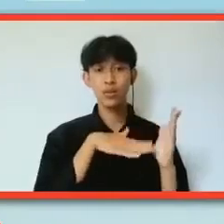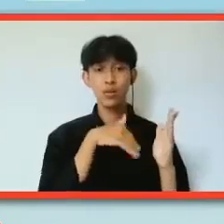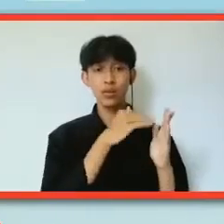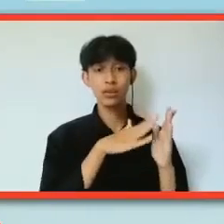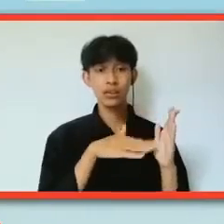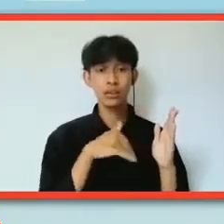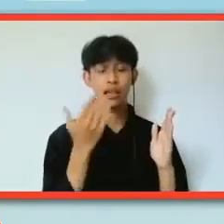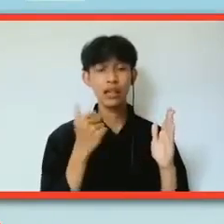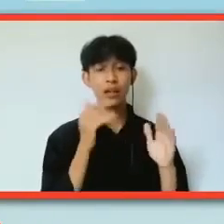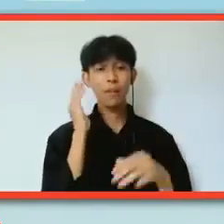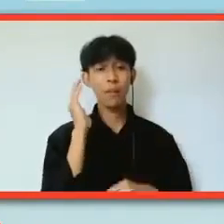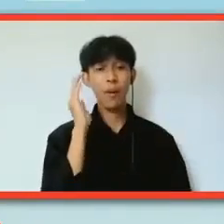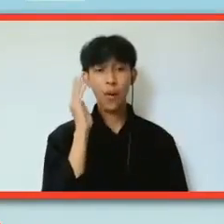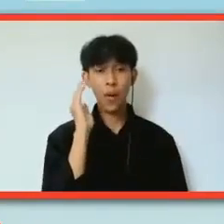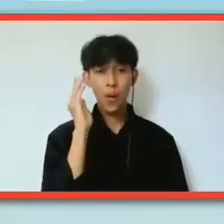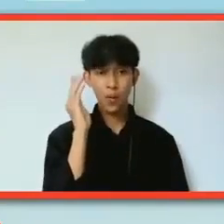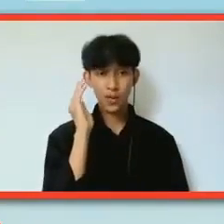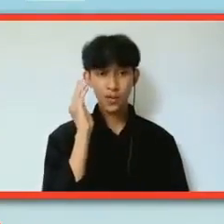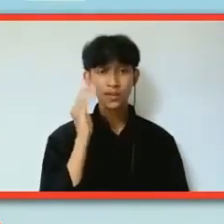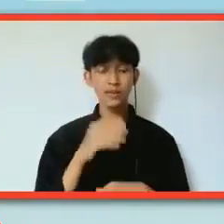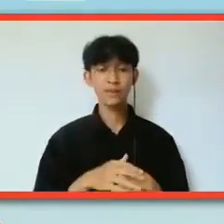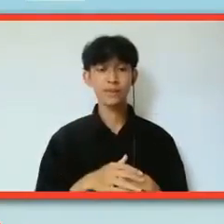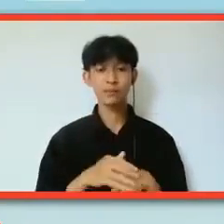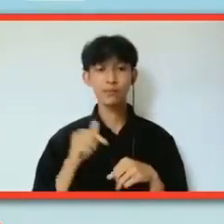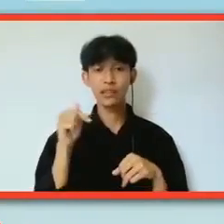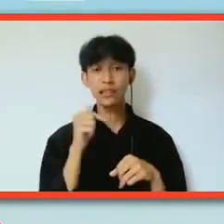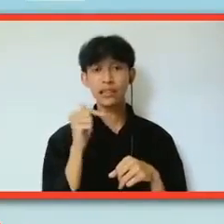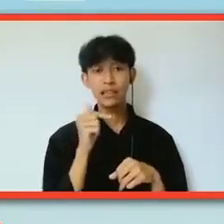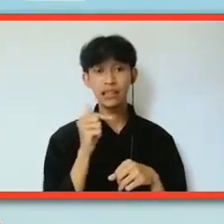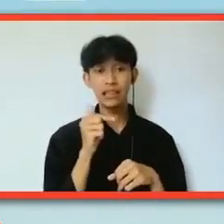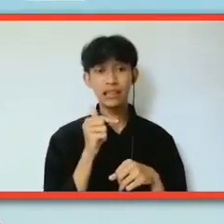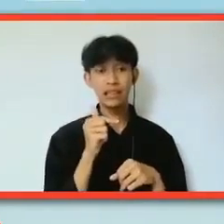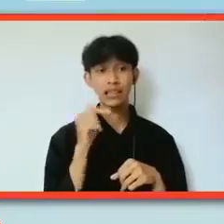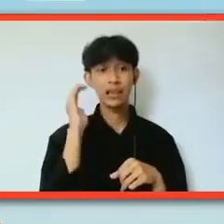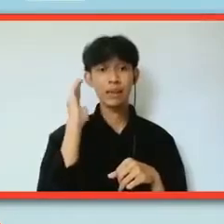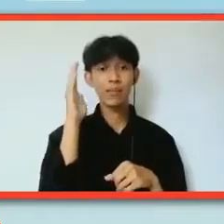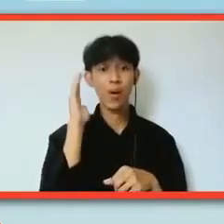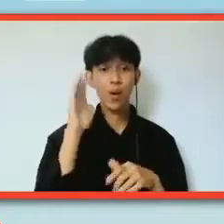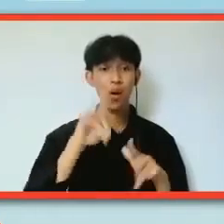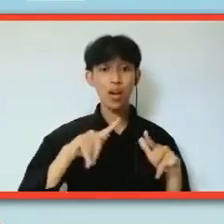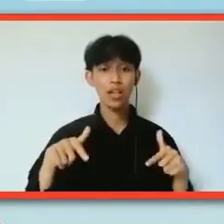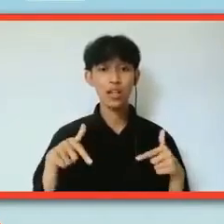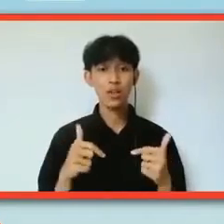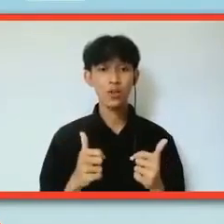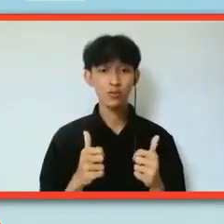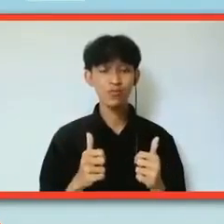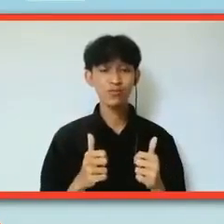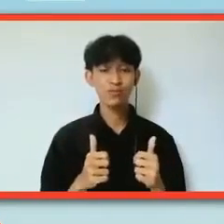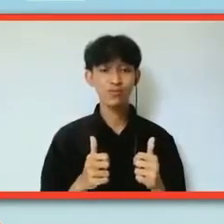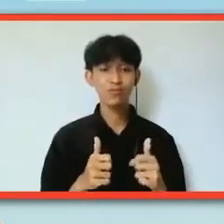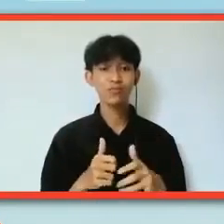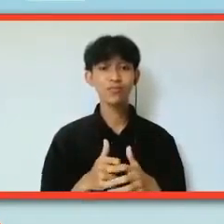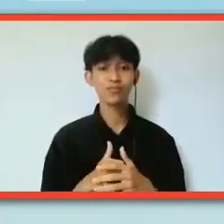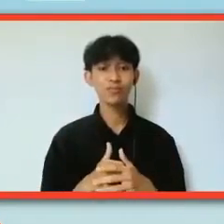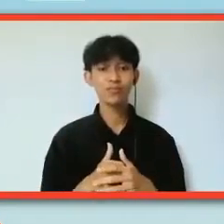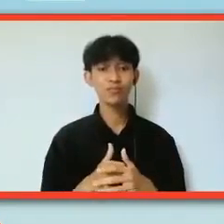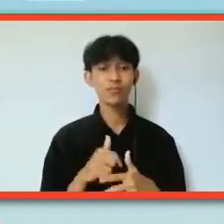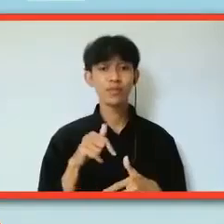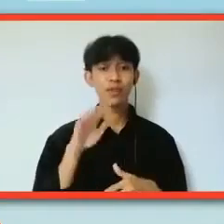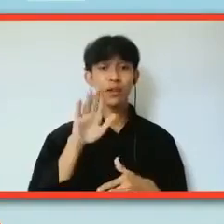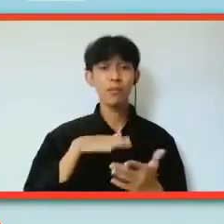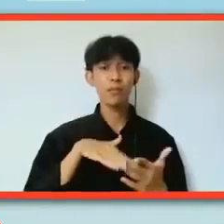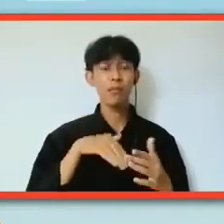pohon, ini pohon kehidupan. Adi, ini pohon kehidupan,